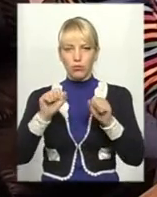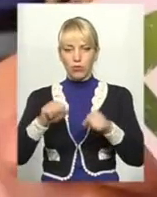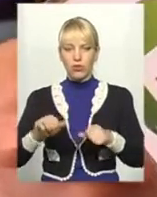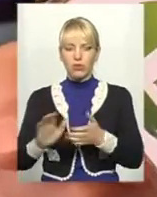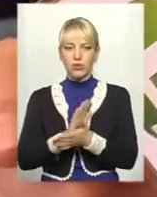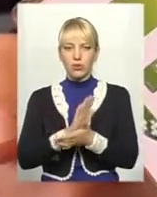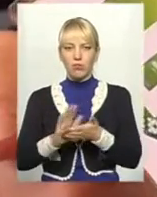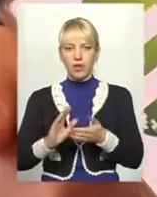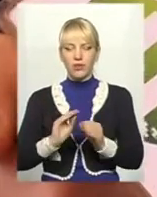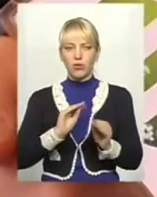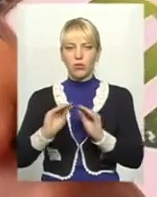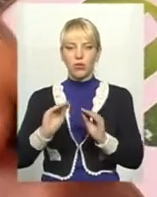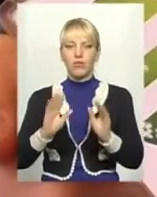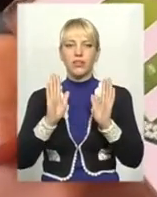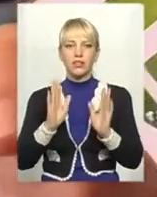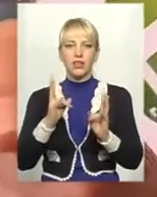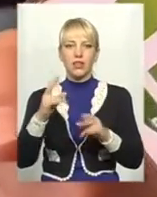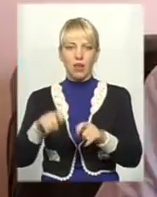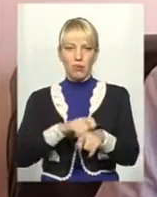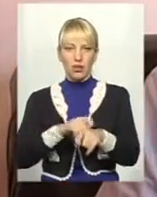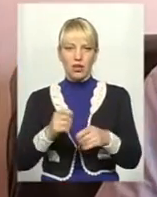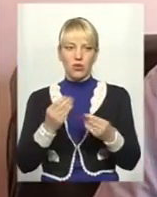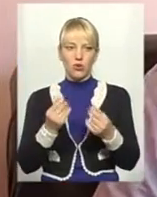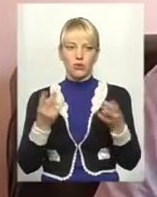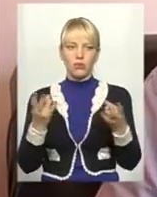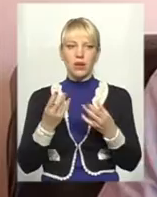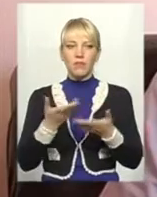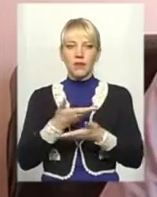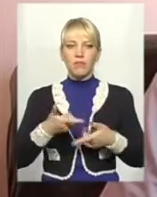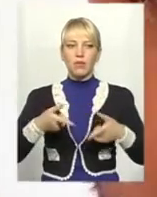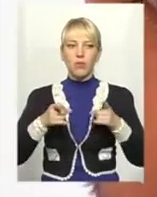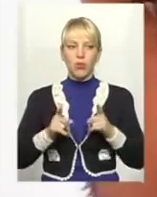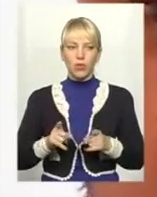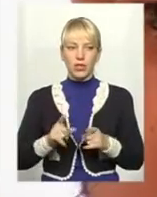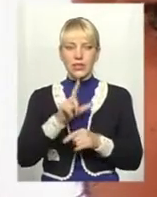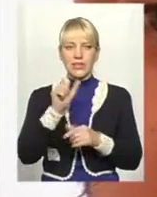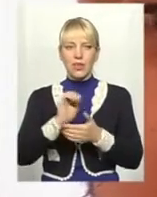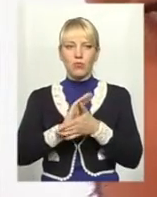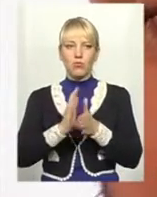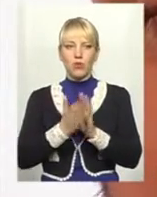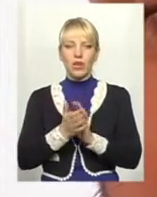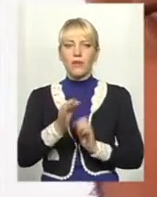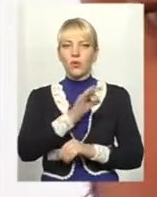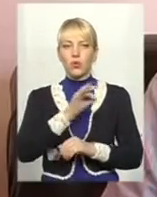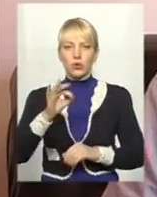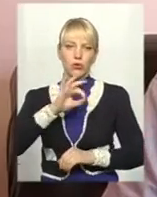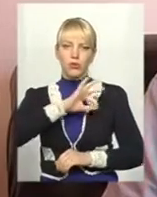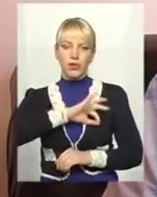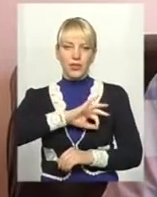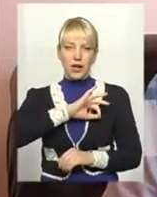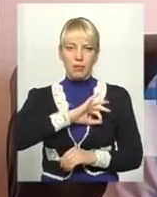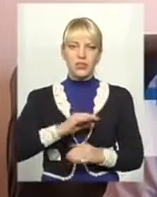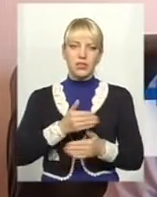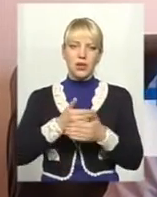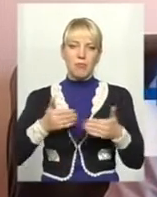безоплатно. Гроші треба лише на матеріали. Ми погодилися, за умови нульової рентабільності, ми